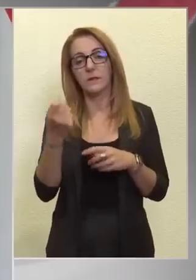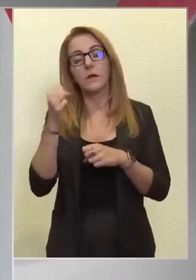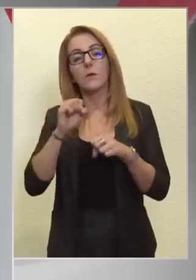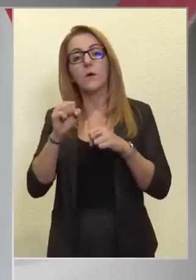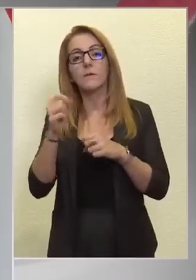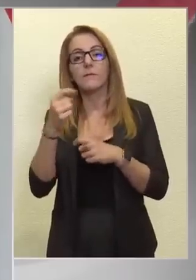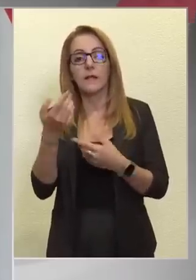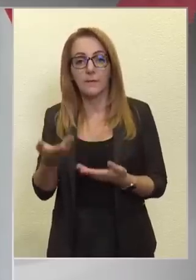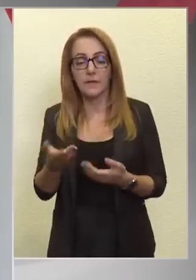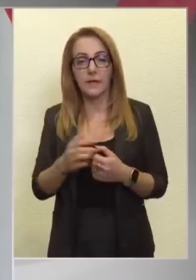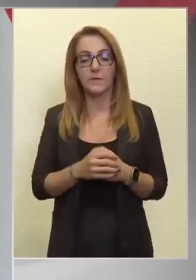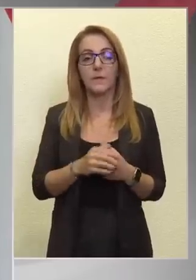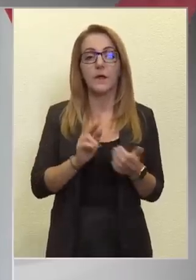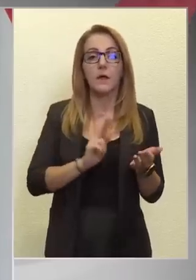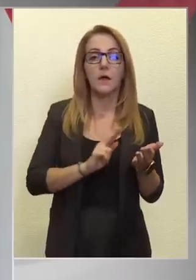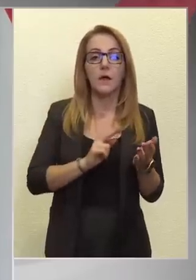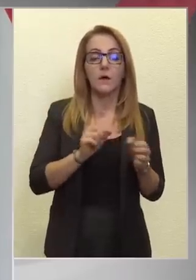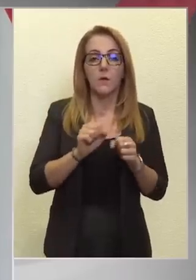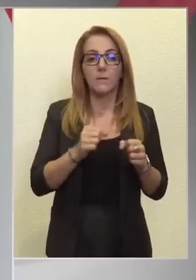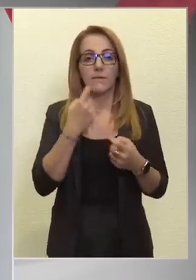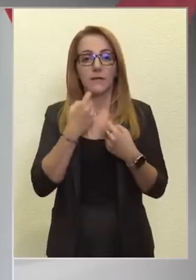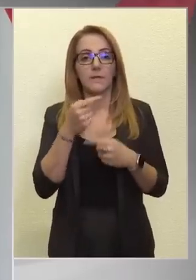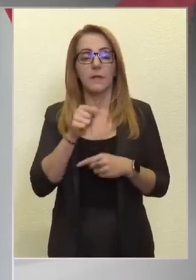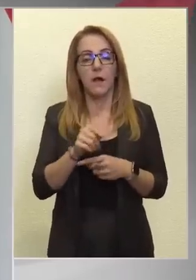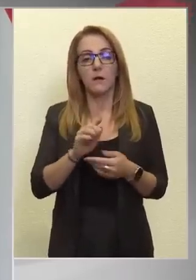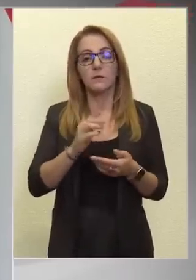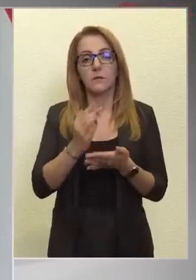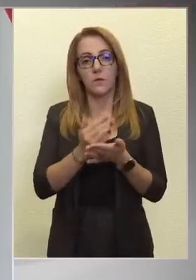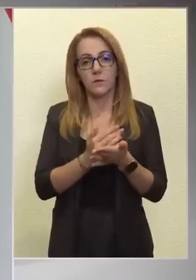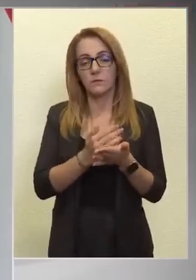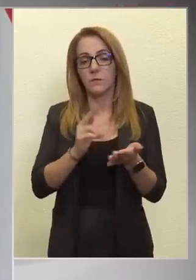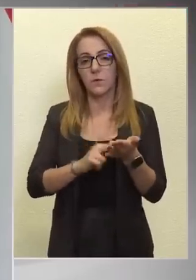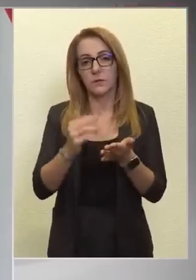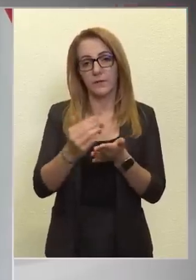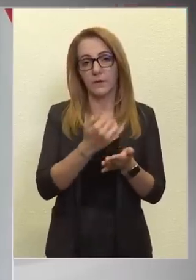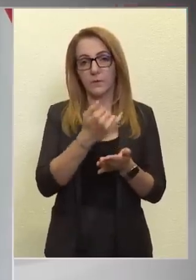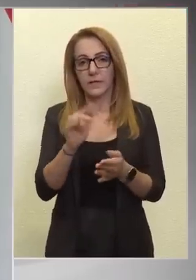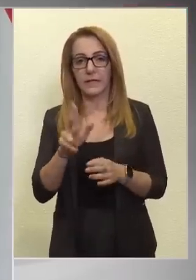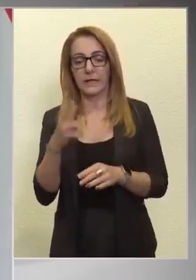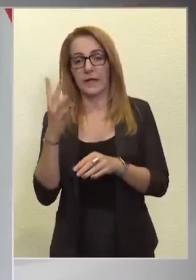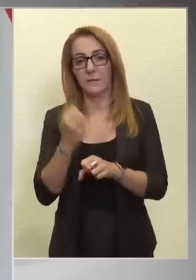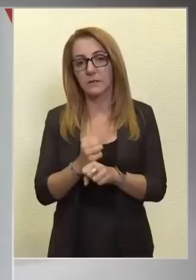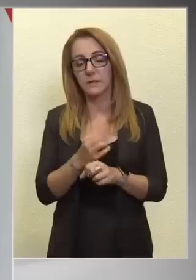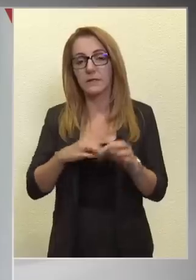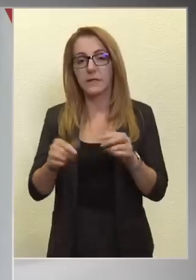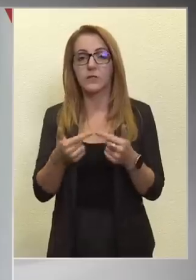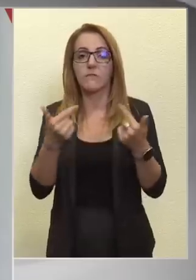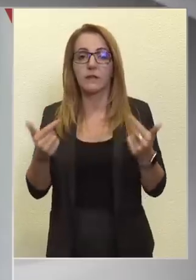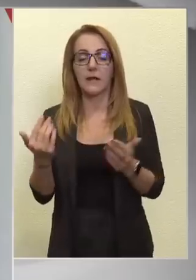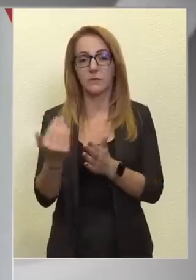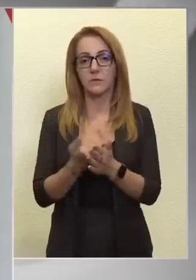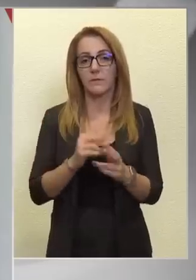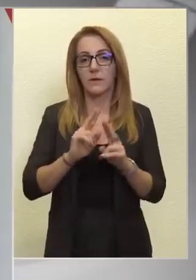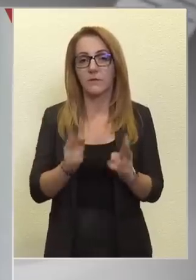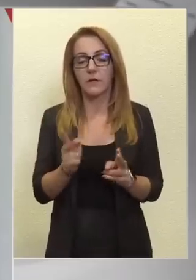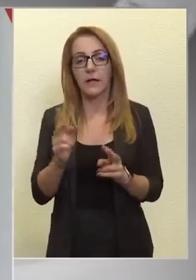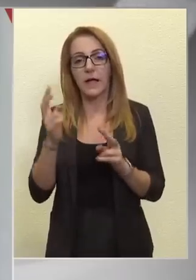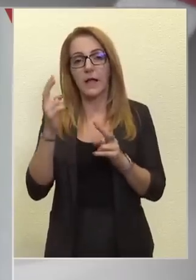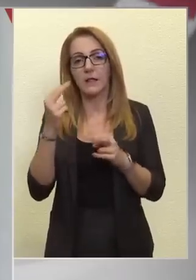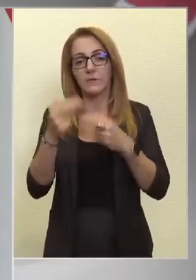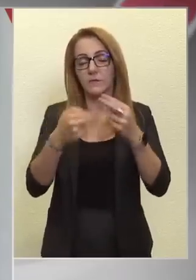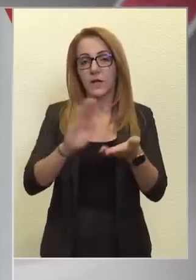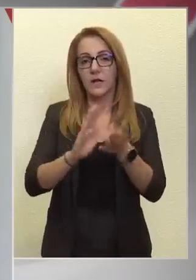kormány véleménye az, hogy jogszabályokat mindenkinek be kell tartani. Teljesen világos szabályok vannak, ezért ki kell vizsgálni minden ilyen ügyet.